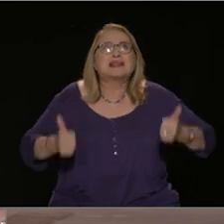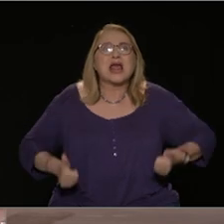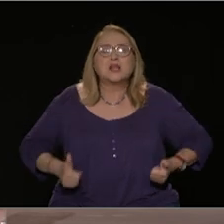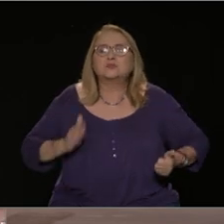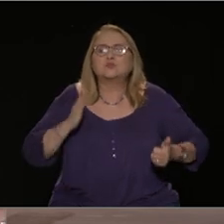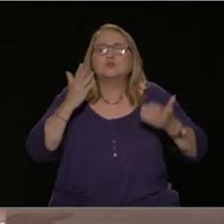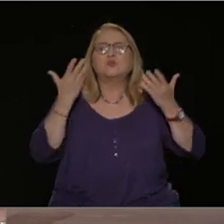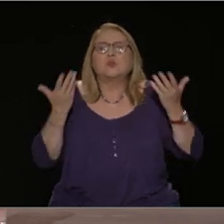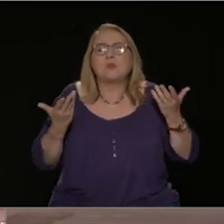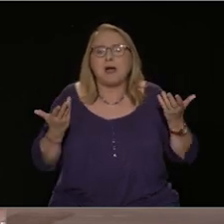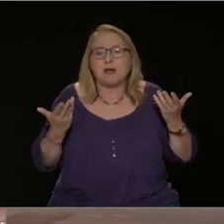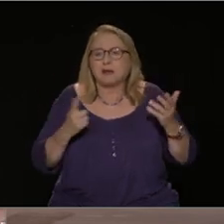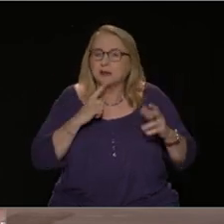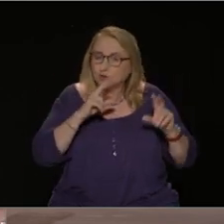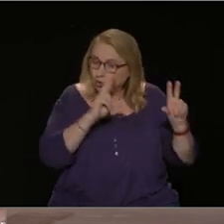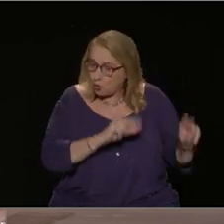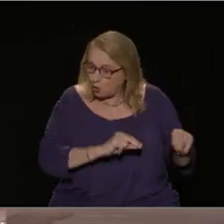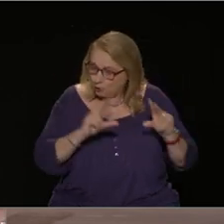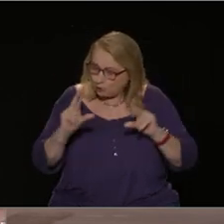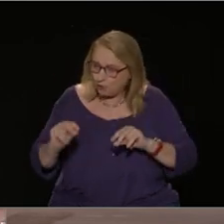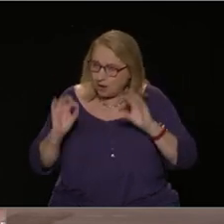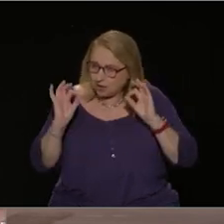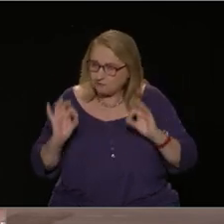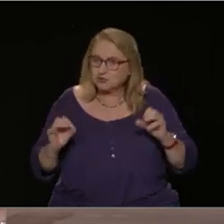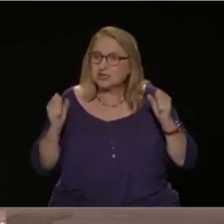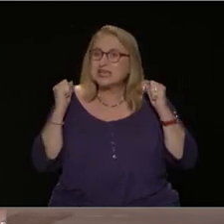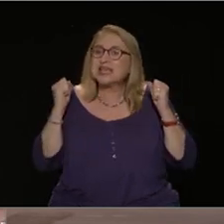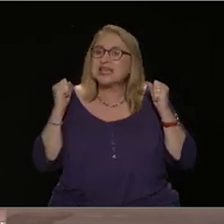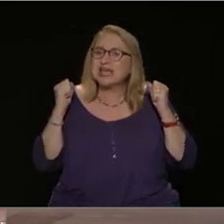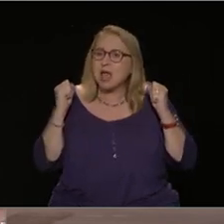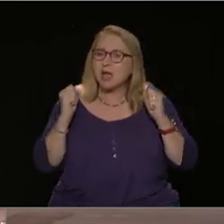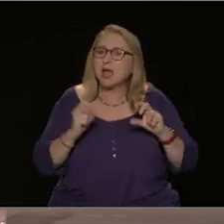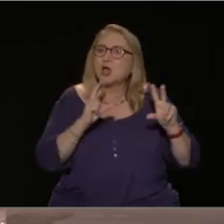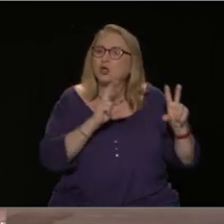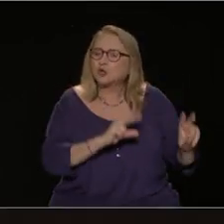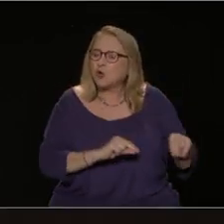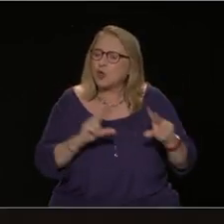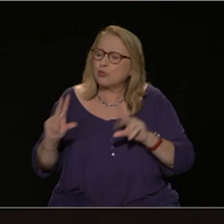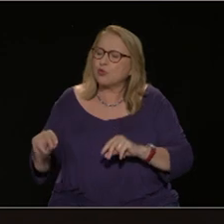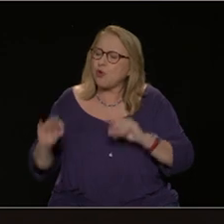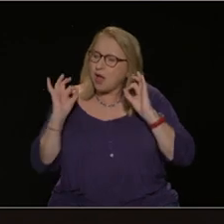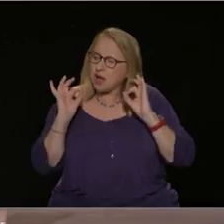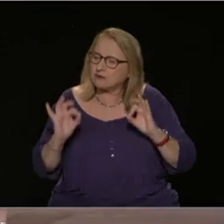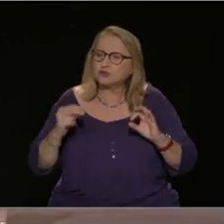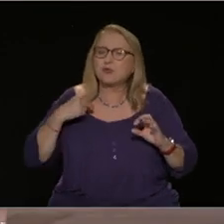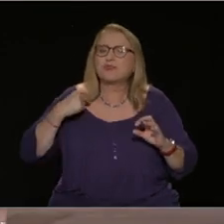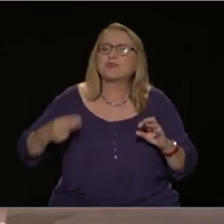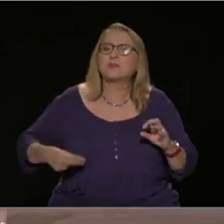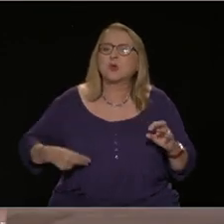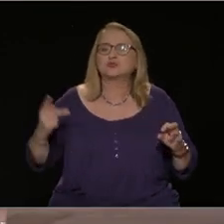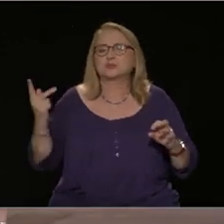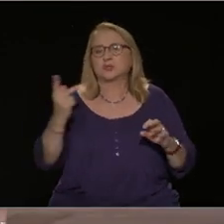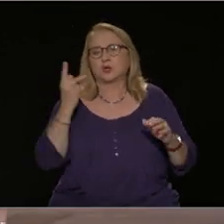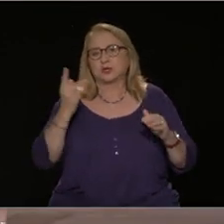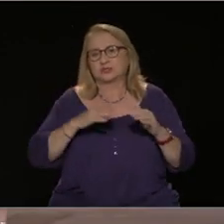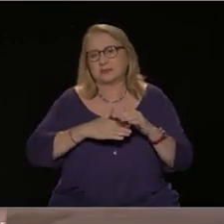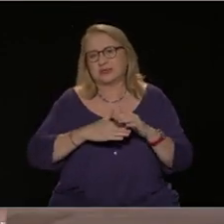Το ίδιο είναι το πρόβλημα με την υγεία. Το ίδιο είναι το πρόβλημα με τις δημόσιες κοινωνικές υπηρεσίες. Δηλαδή, το ζήτημα είναι απλό.